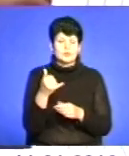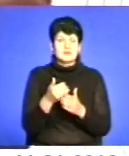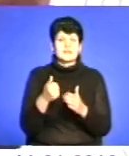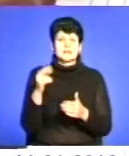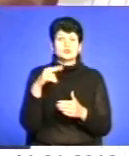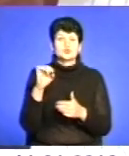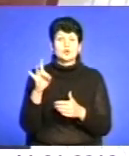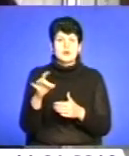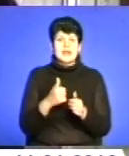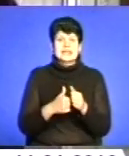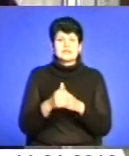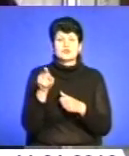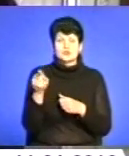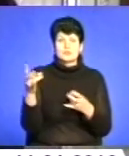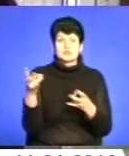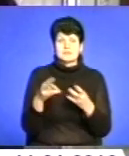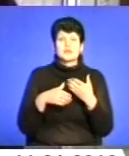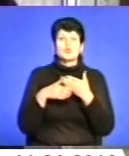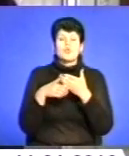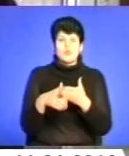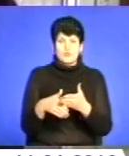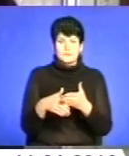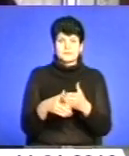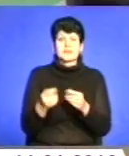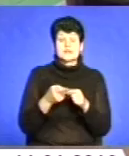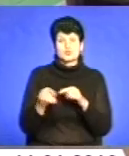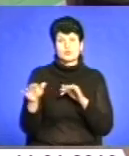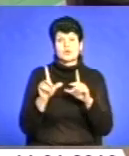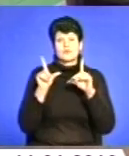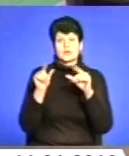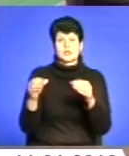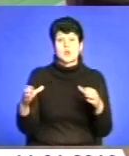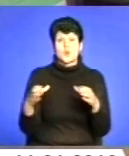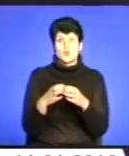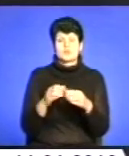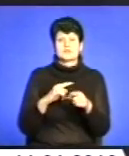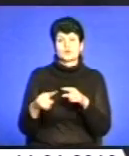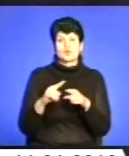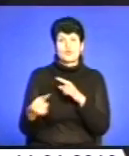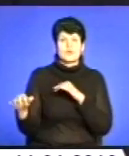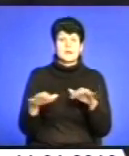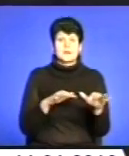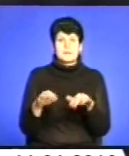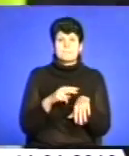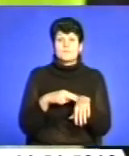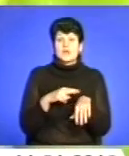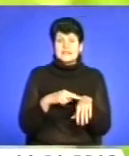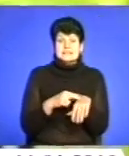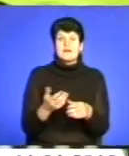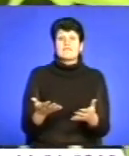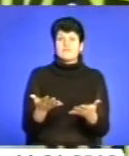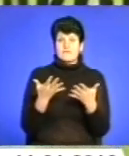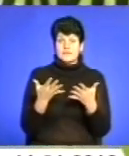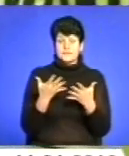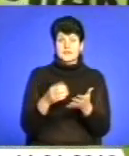дорлідер, що їм потрібна допомога. На дану подію виїхала група швидкого реагування Тернопільського відділу поліції, де з'ясували,